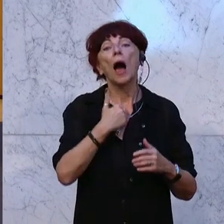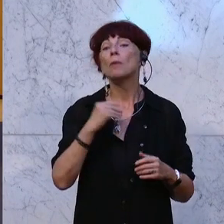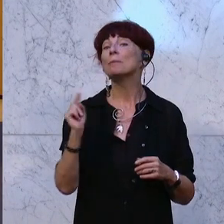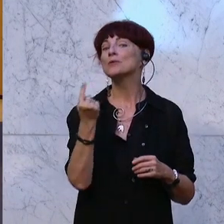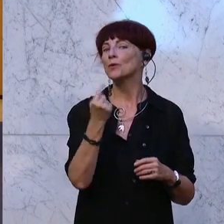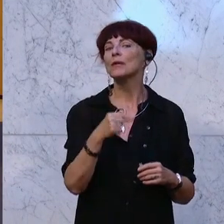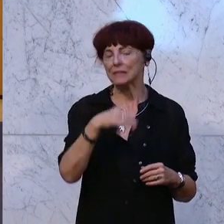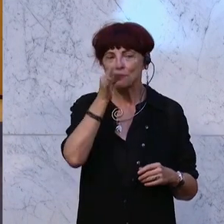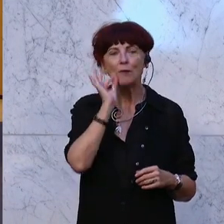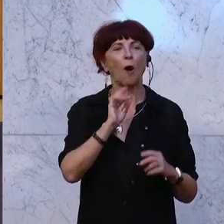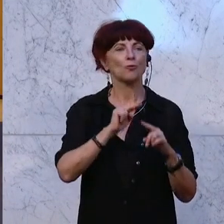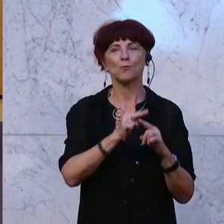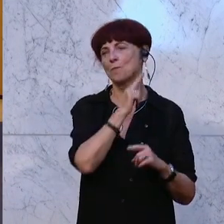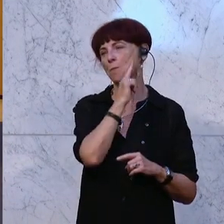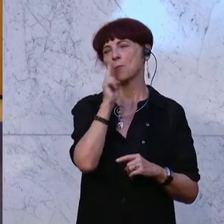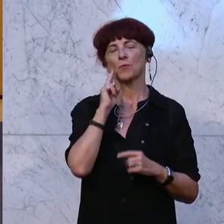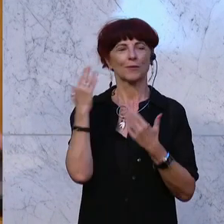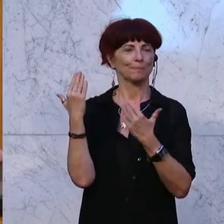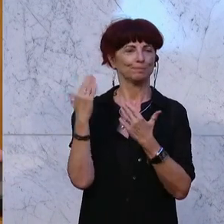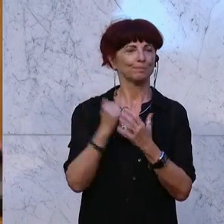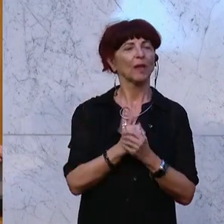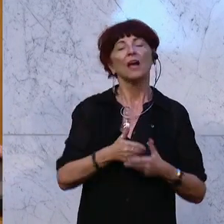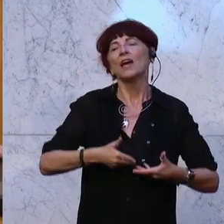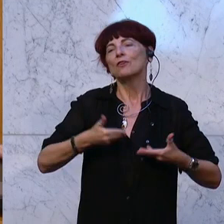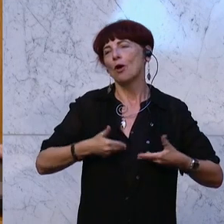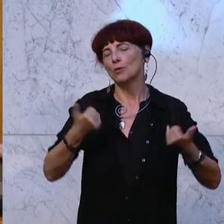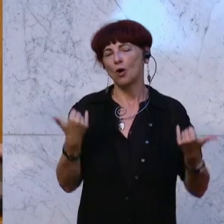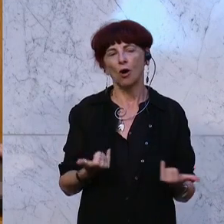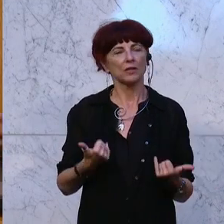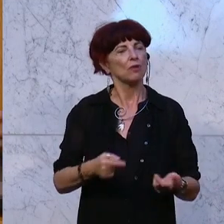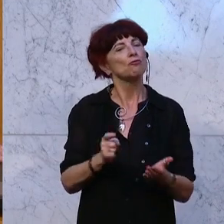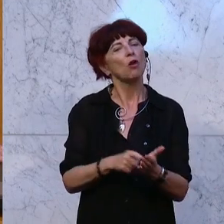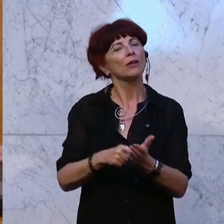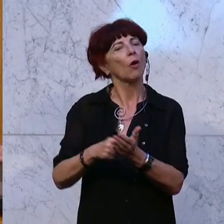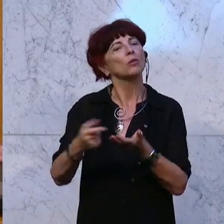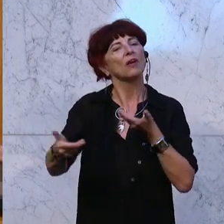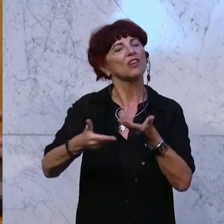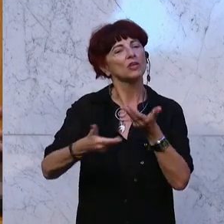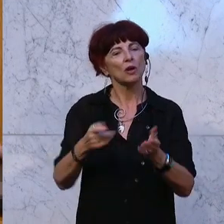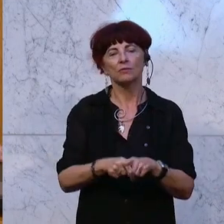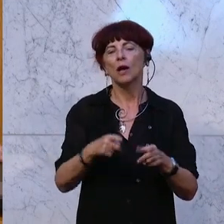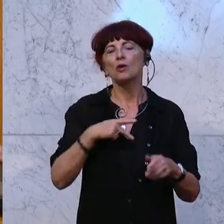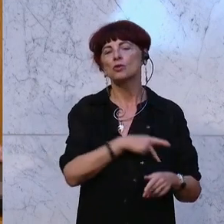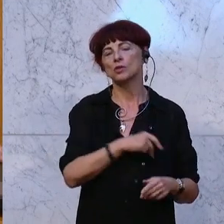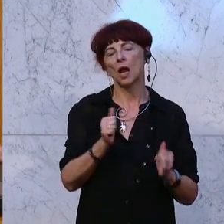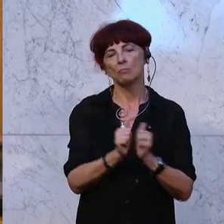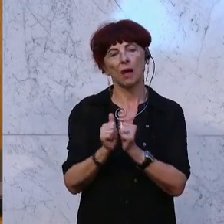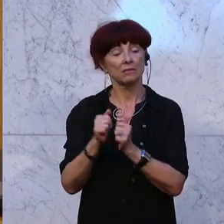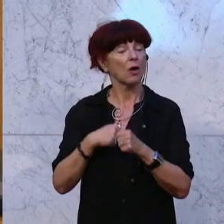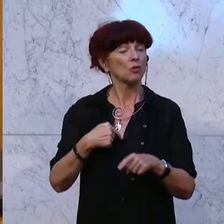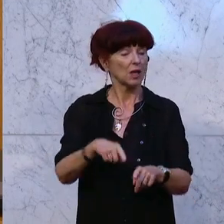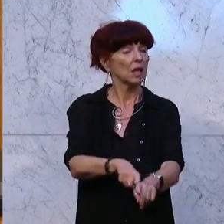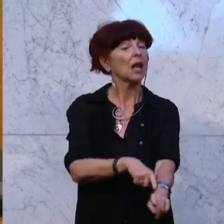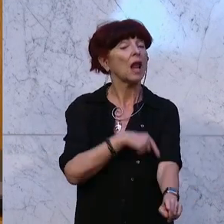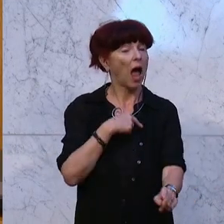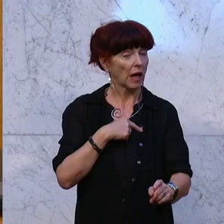freue mich heute wirklich sehr, dass eine Forderung der Wirtschaft, der Sozialpartner, aber auch die mich lange Zeit in meiner Funktion als Vorsitzende der